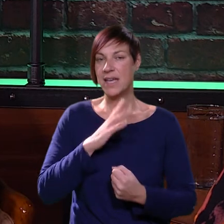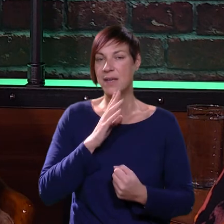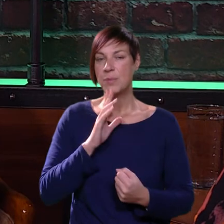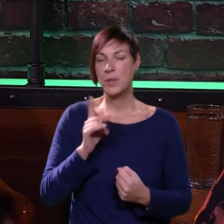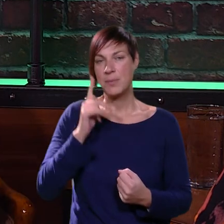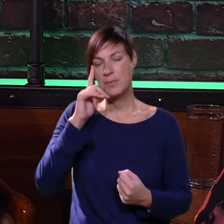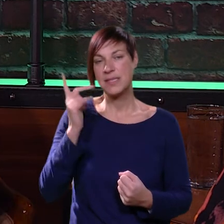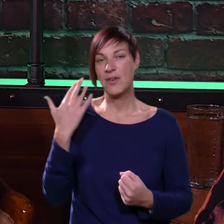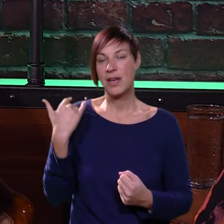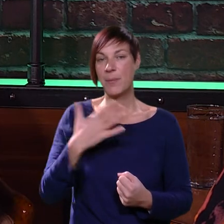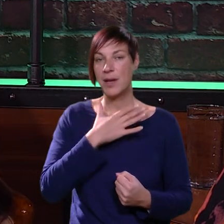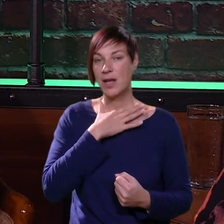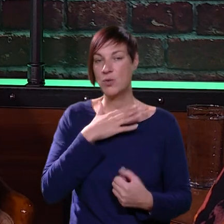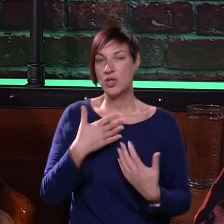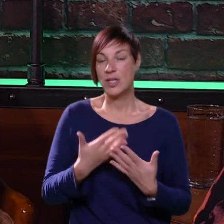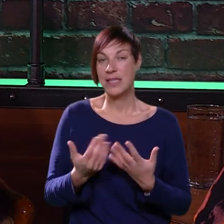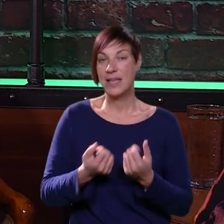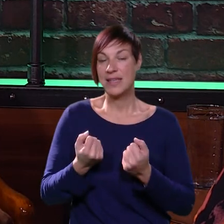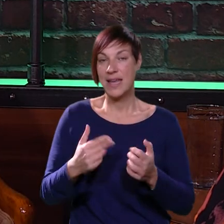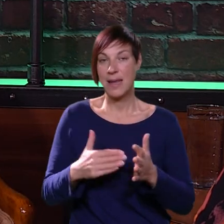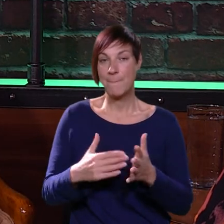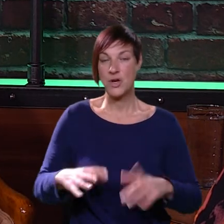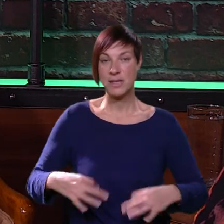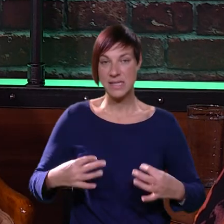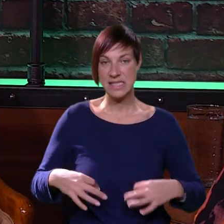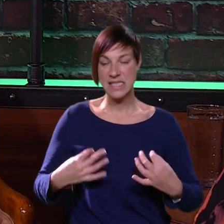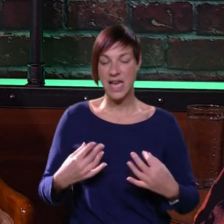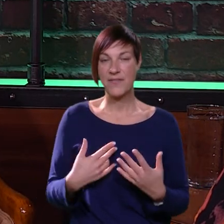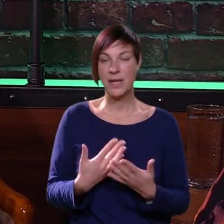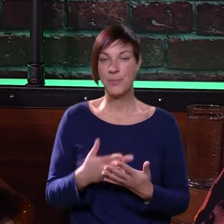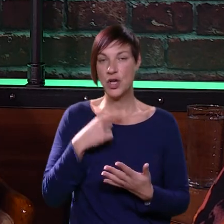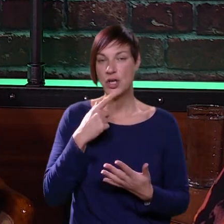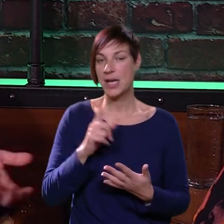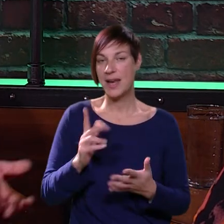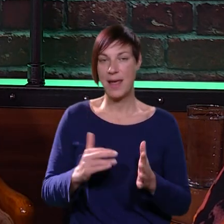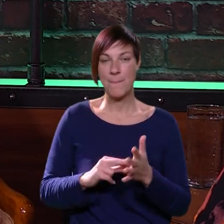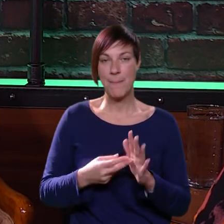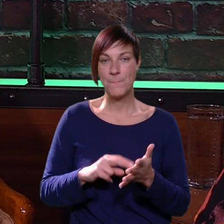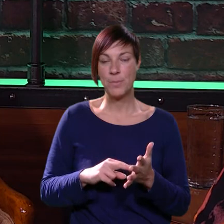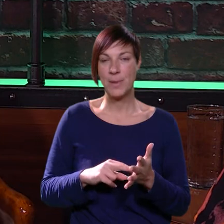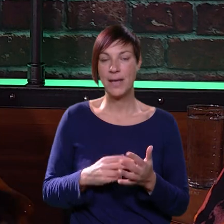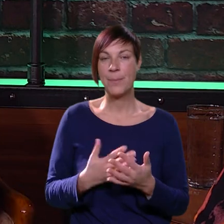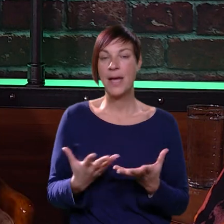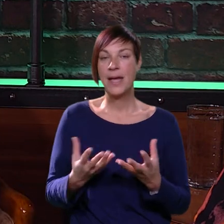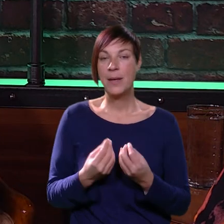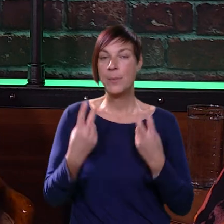trening popodne, znači, nemojte da mislite što ona nije bila u škole, njome je toj trening potreban za zdravlje. Ona je rekla, nema problema,